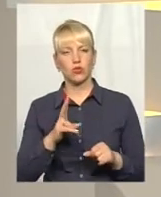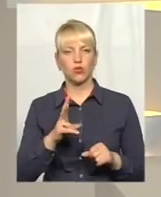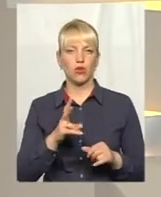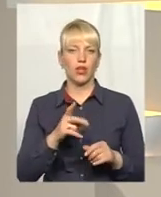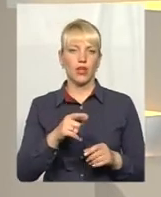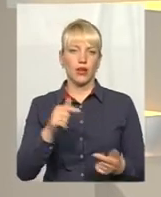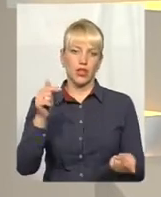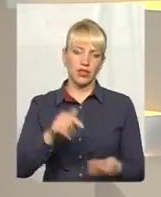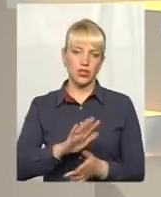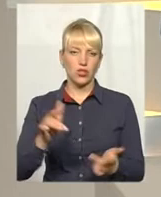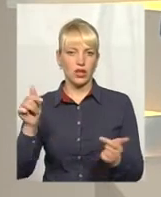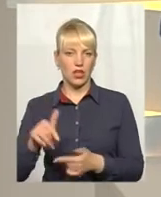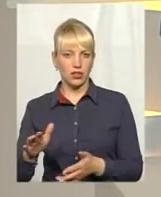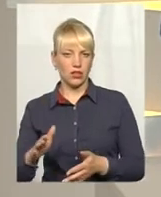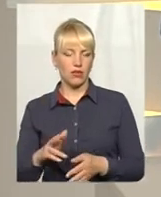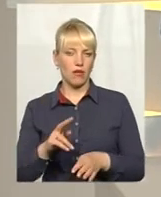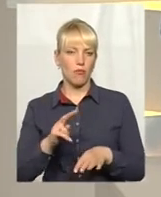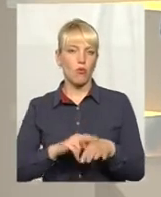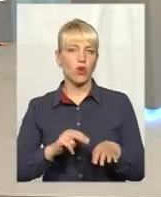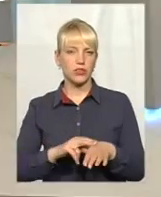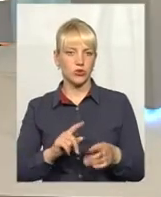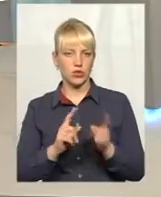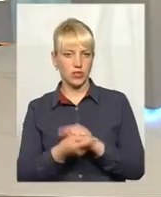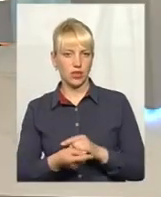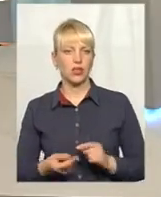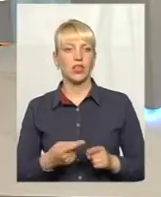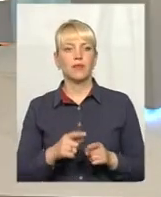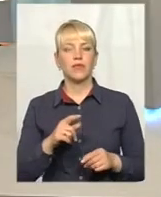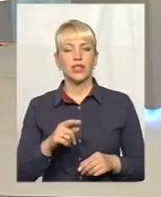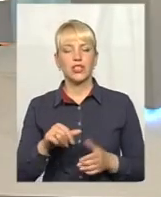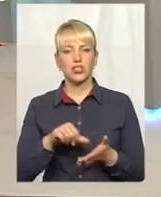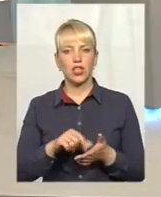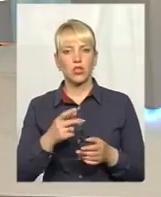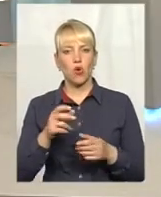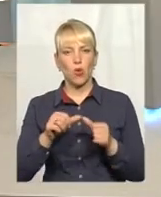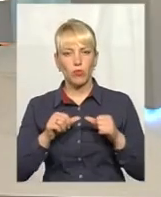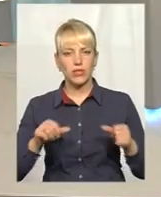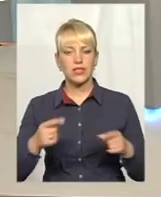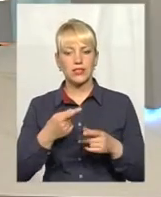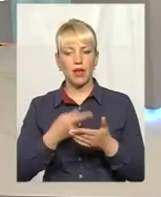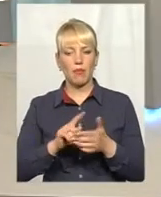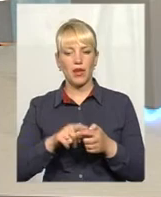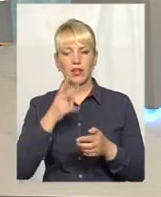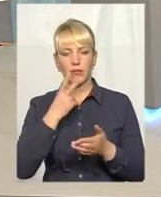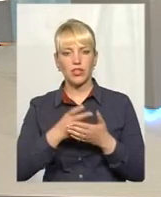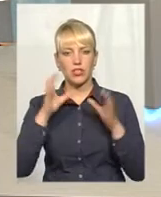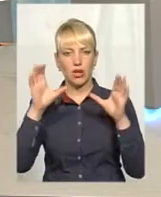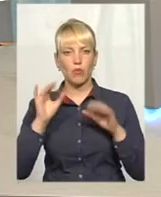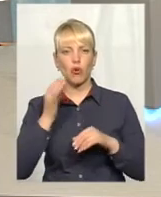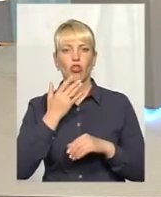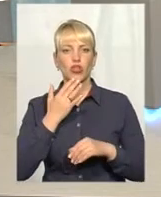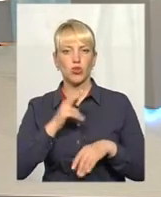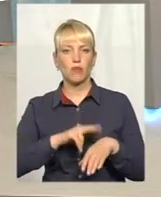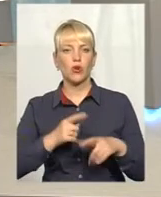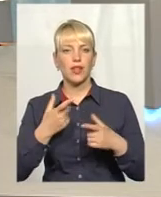стати патрульним поліцейським? Члени комісії, це передбачено законодавством, законом України про національну поліцію, де